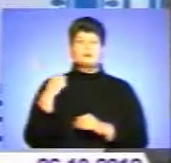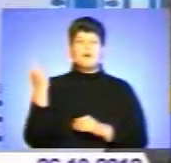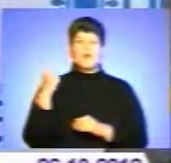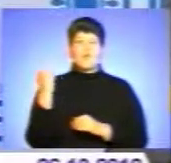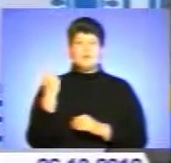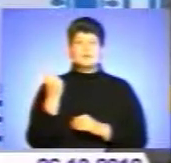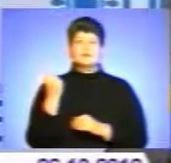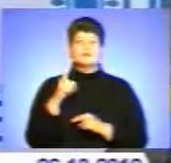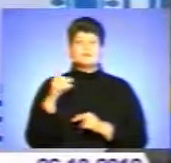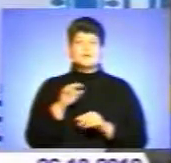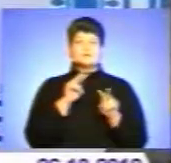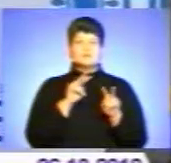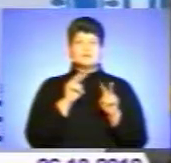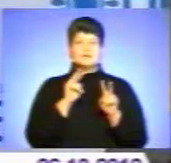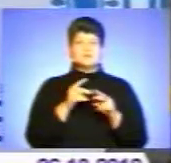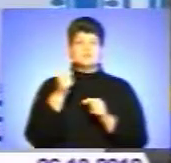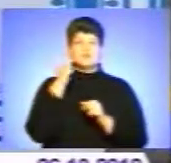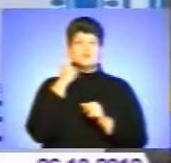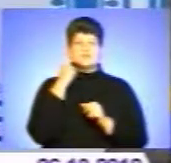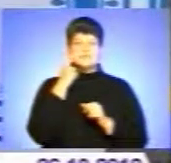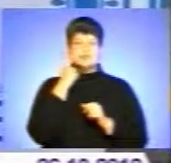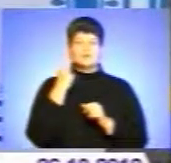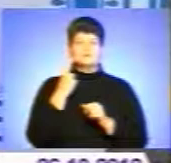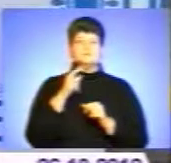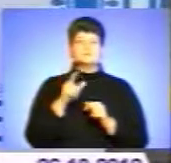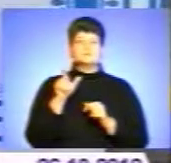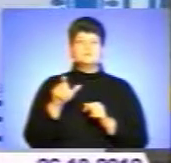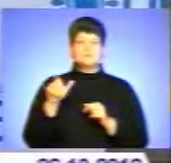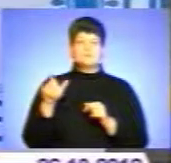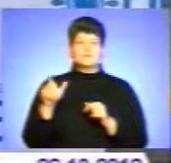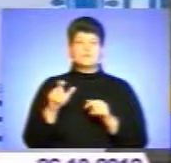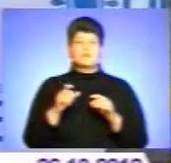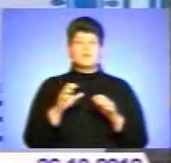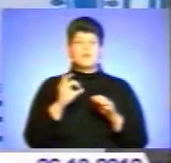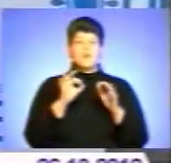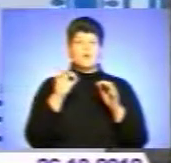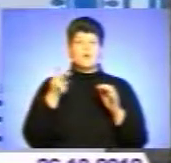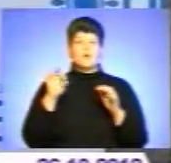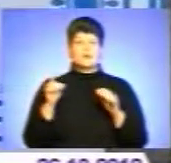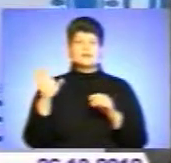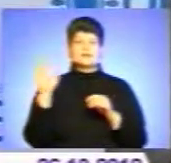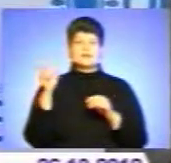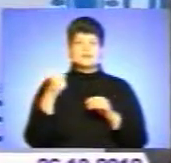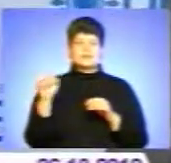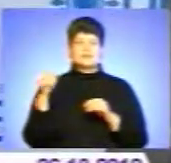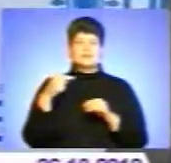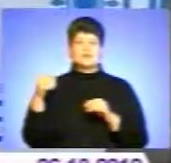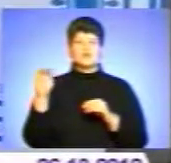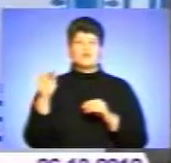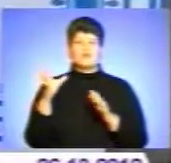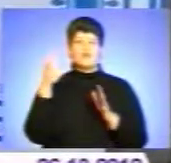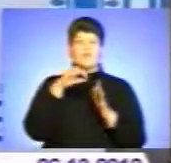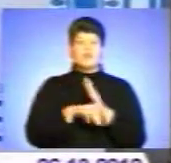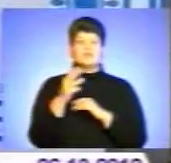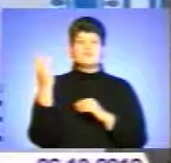спостереженням і оцінкою громадянської мережі опора за серпень-жовтень разом із Одеською і Херсонською